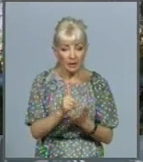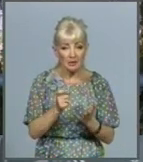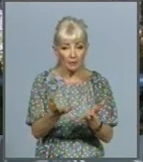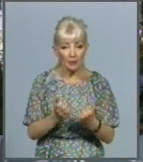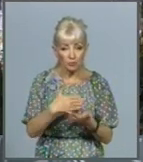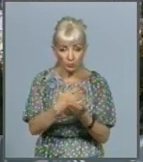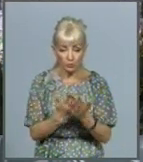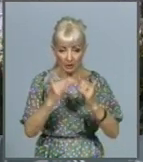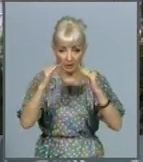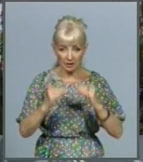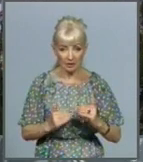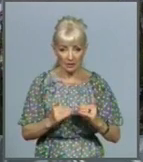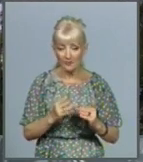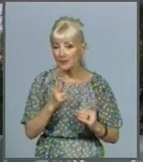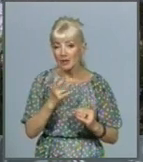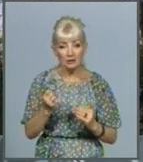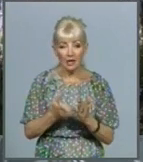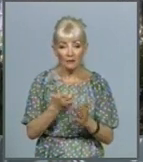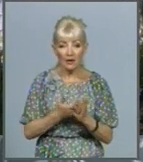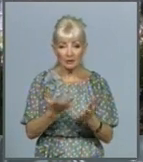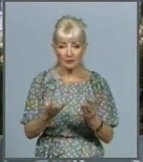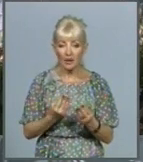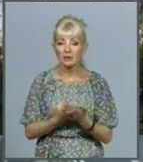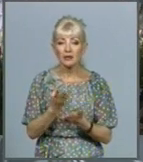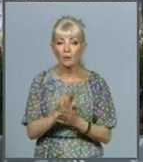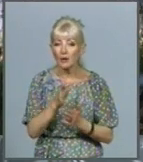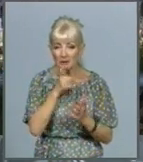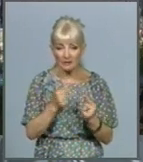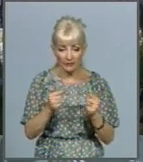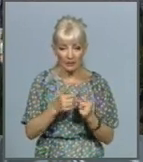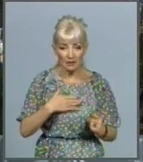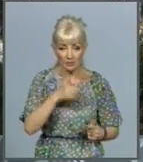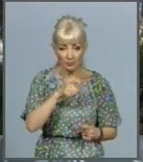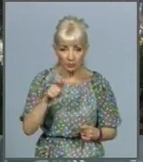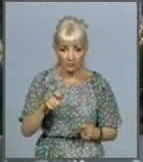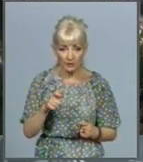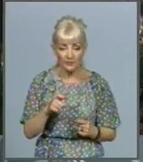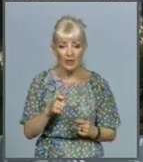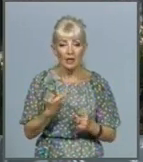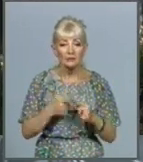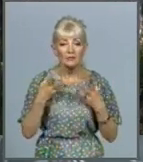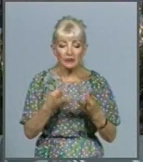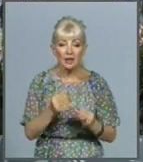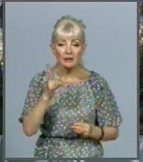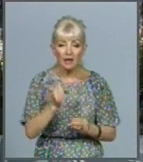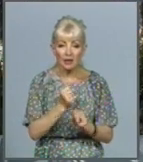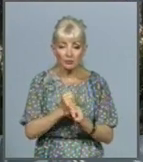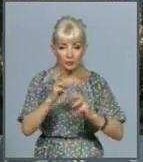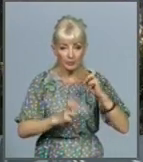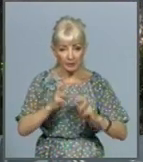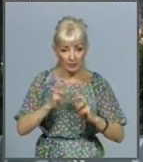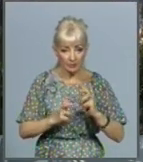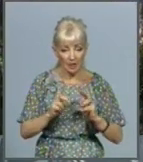Недоотримання, неоплата, несвоєчасна оплата нашими абонентами отриманих послуг суттєво впливає на роботу підприємства, оскільки, незважаючи на